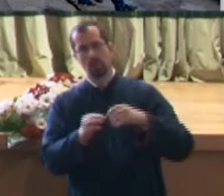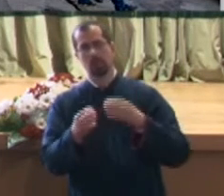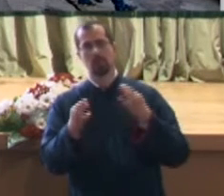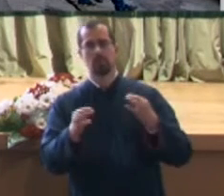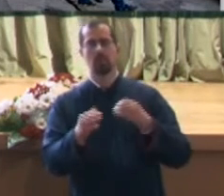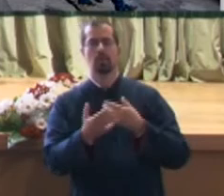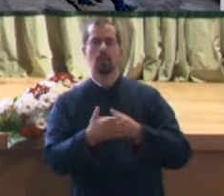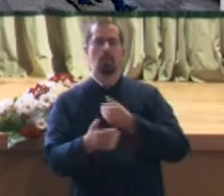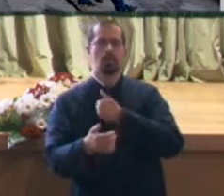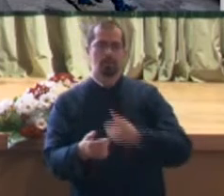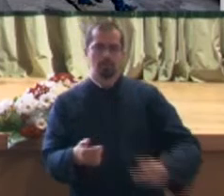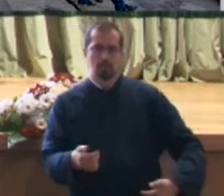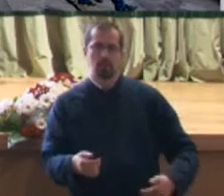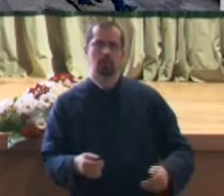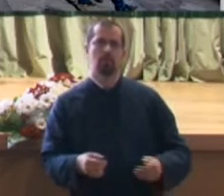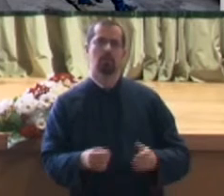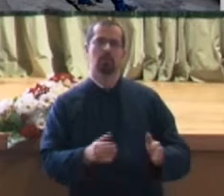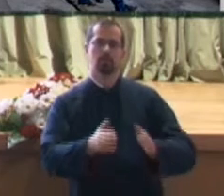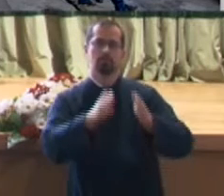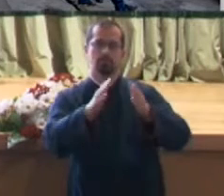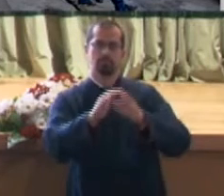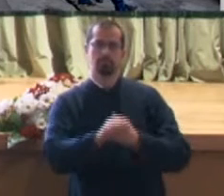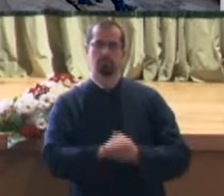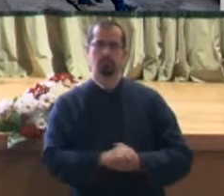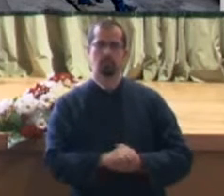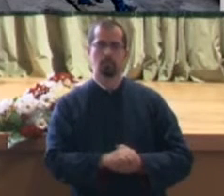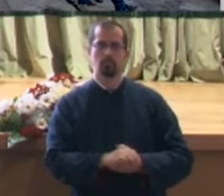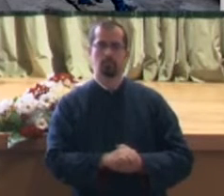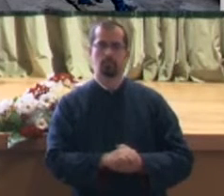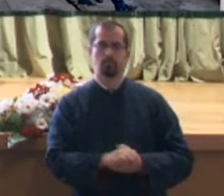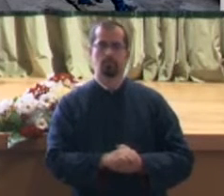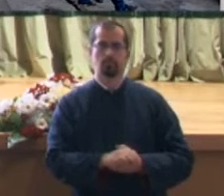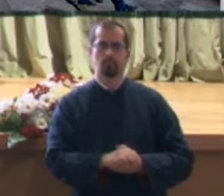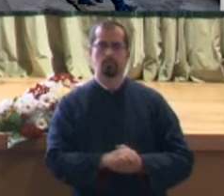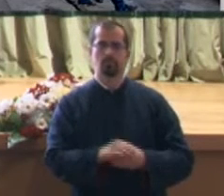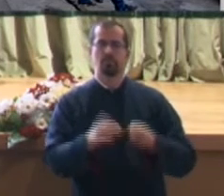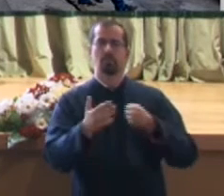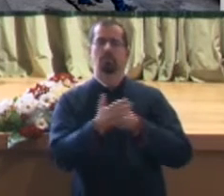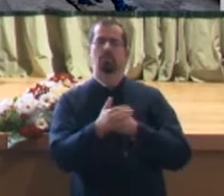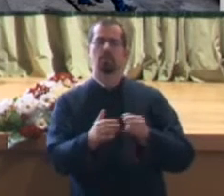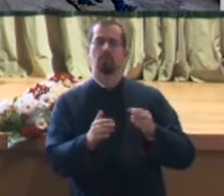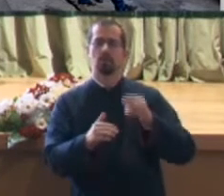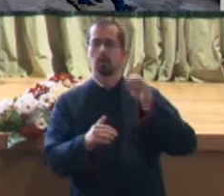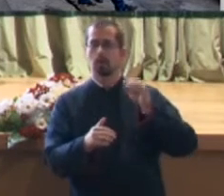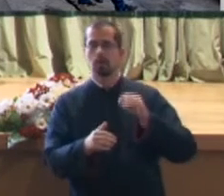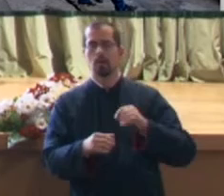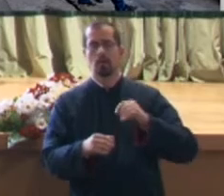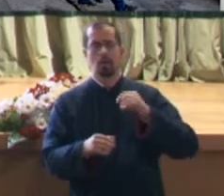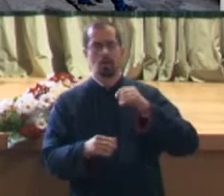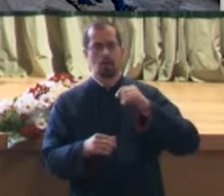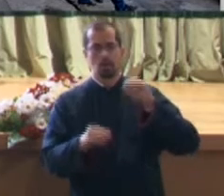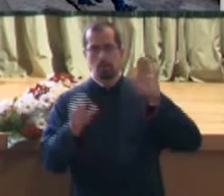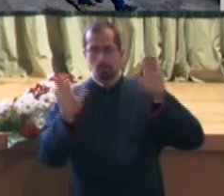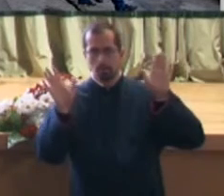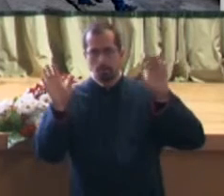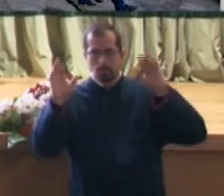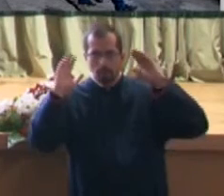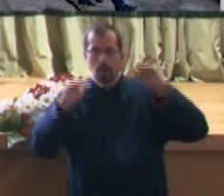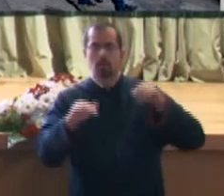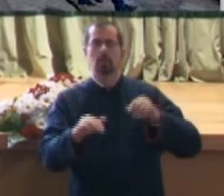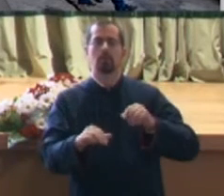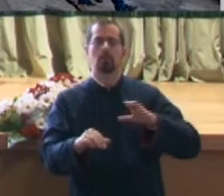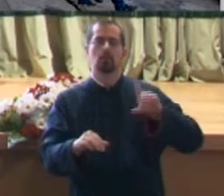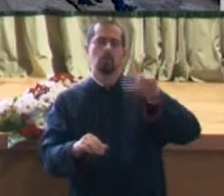Orlânăriei, Târgu din Vale, Promenadarului Argeș, până la Parcul Lunga Argeșului, și încă 1,7 km de piste de